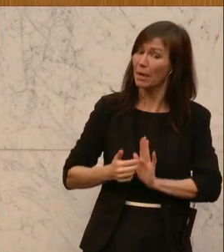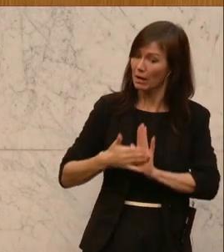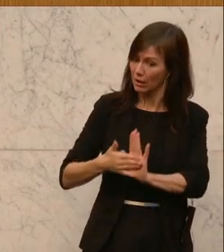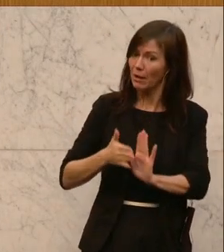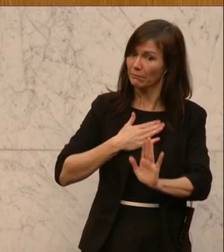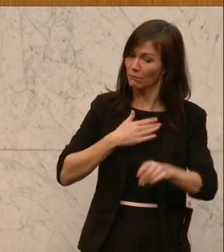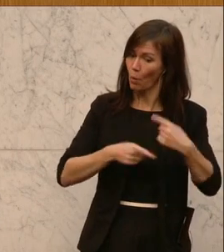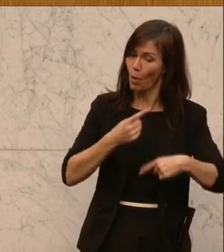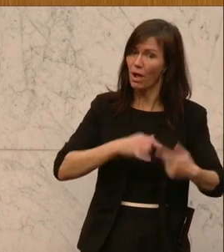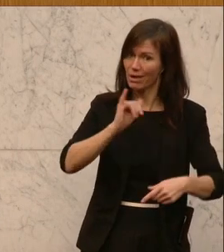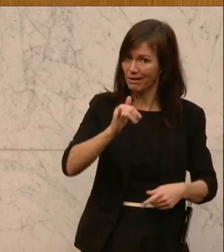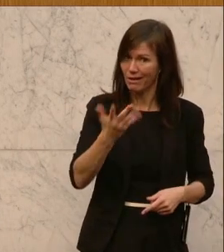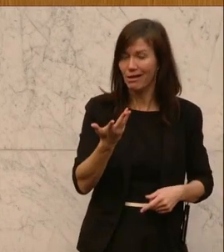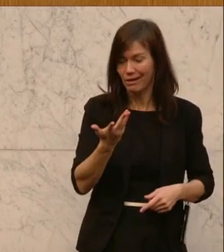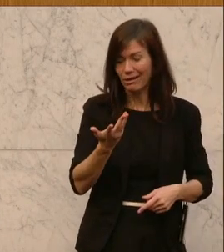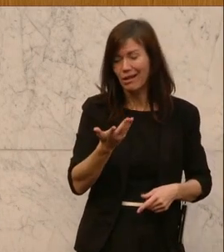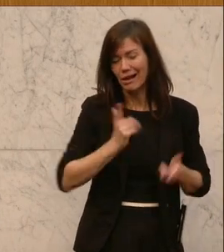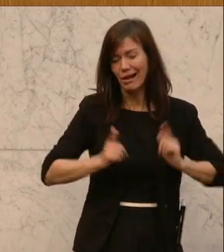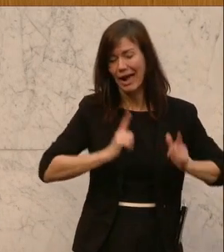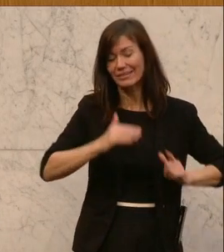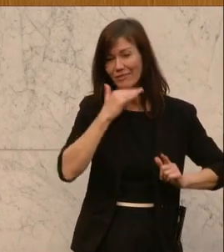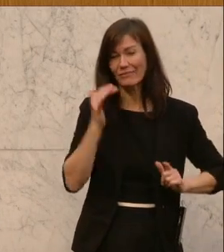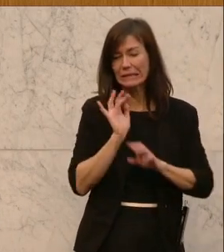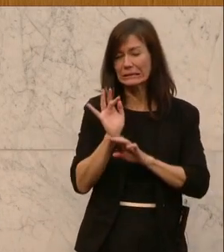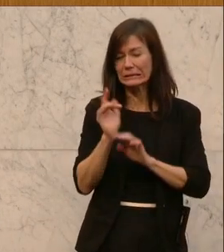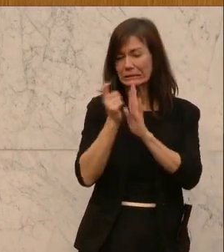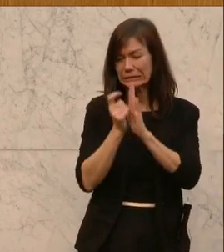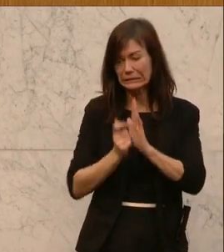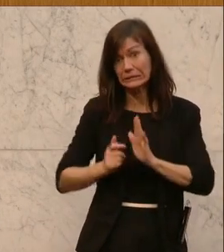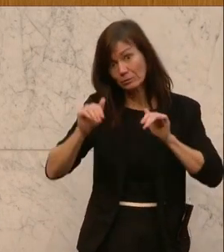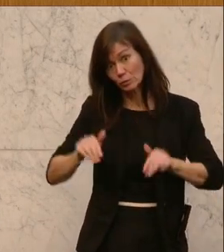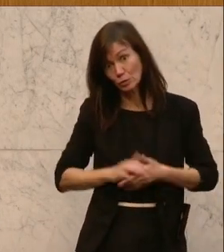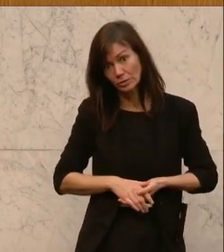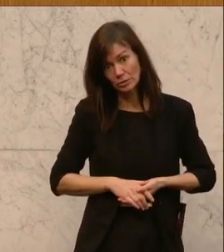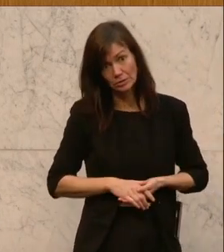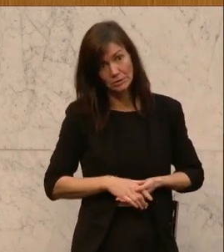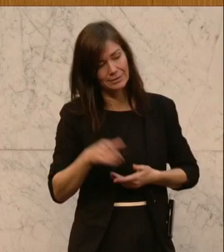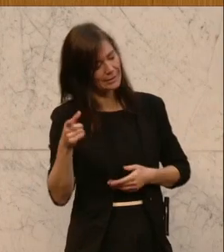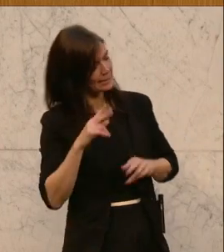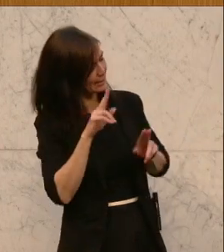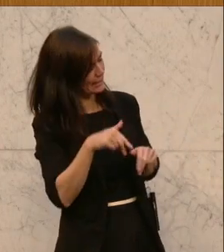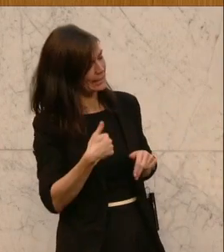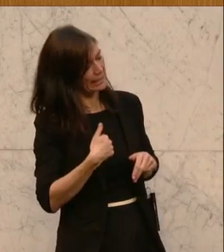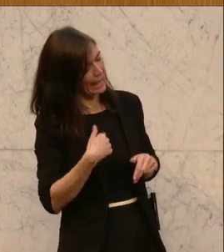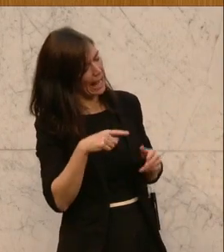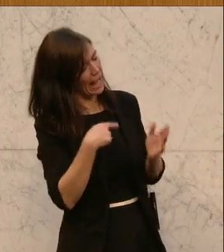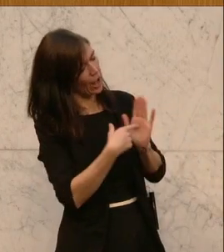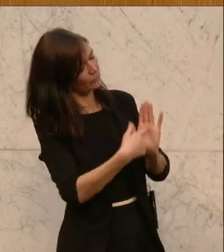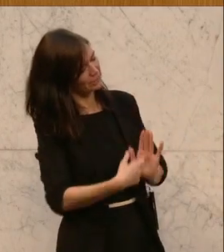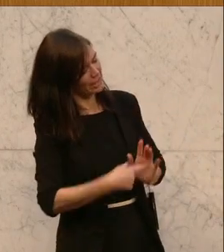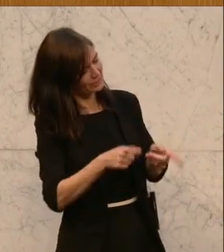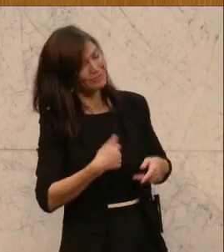komme gleich zu den Fakten. Leider haben wir viel aufzuzeigen. Ja, Kollege, ich weiß, dass Sie schon nervös werden. Die